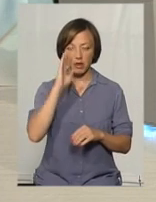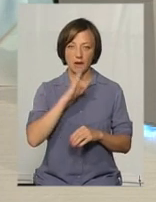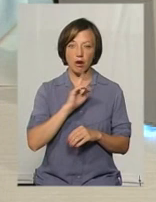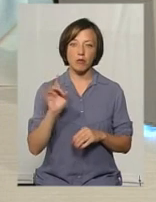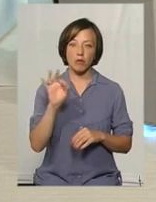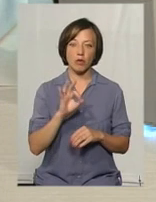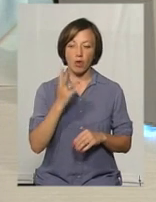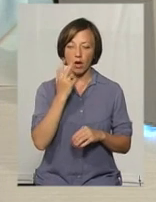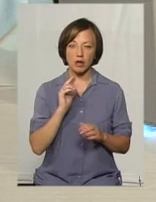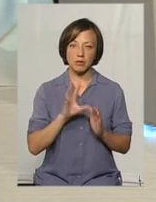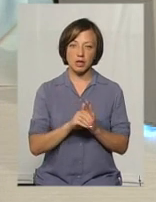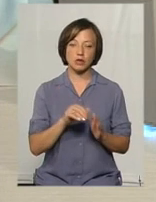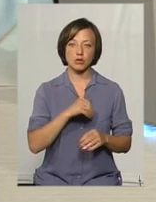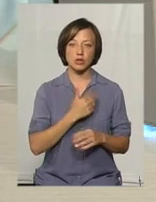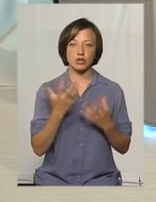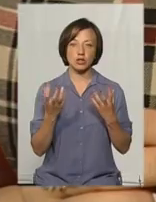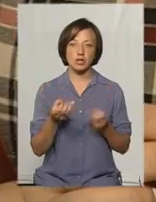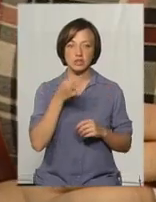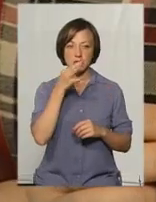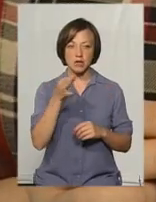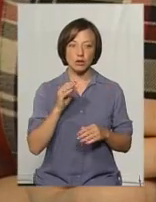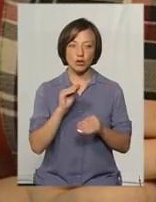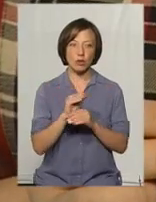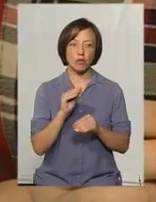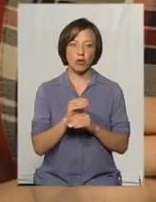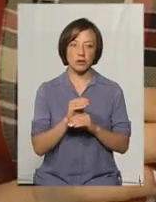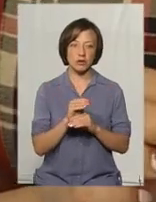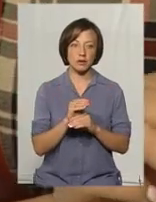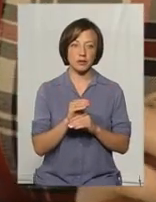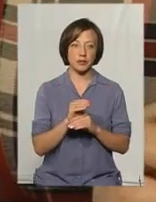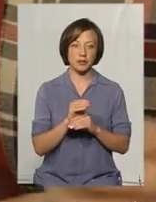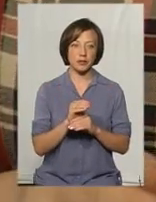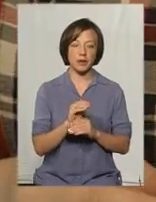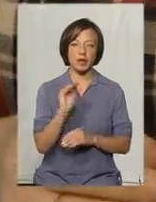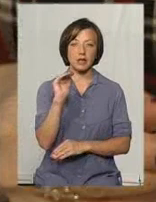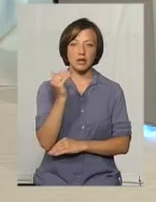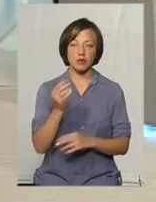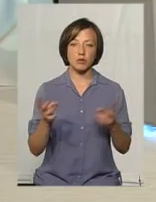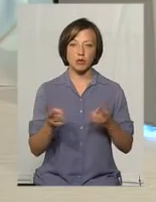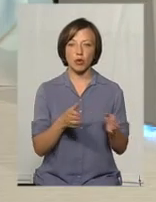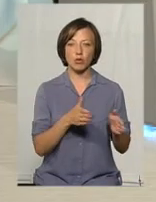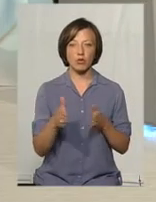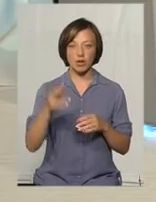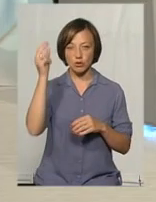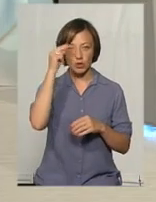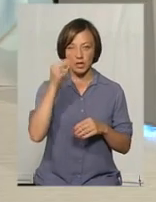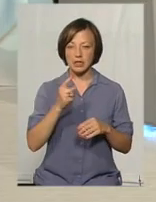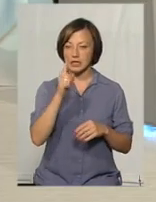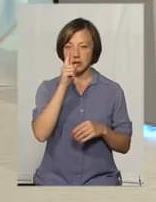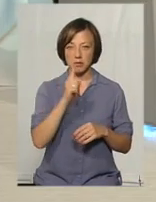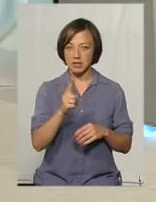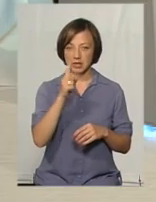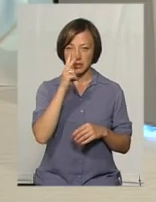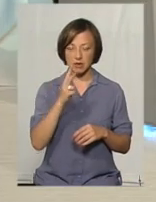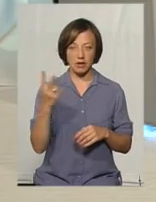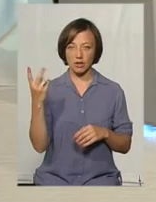Щодо адаптації, хотілося б ще сказати і доповнити про те, що дитину потрібно готувати до школи не за місяць, і не за два дня, і